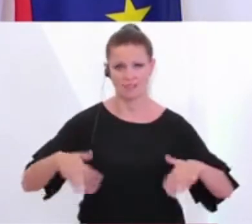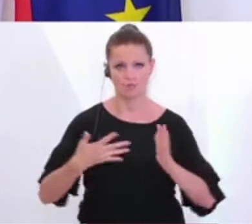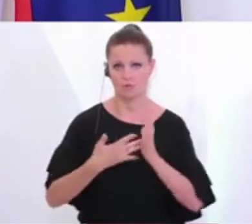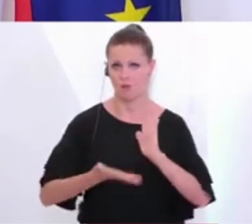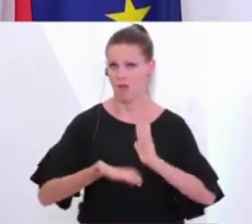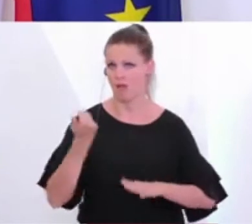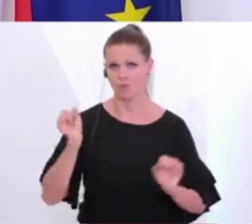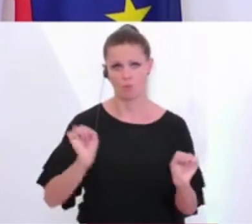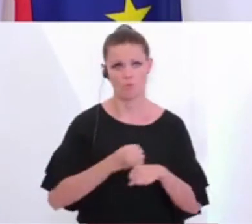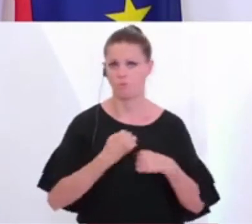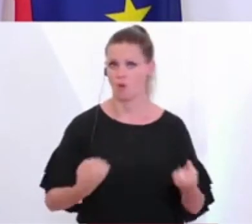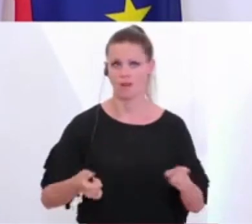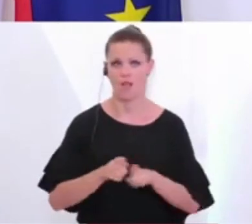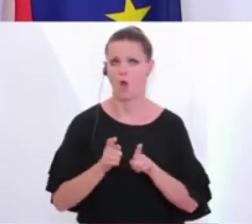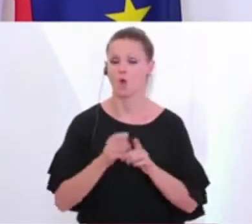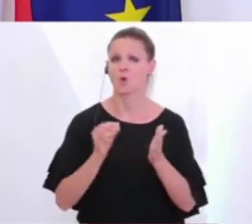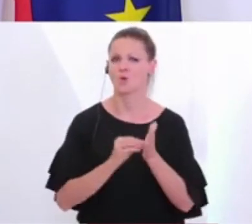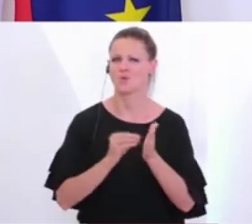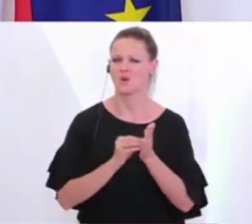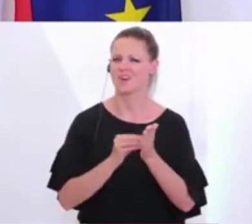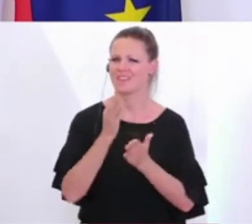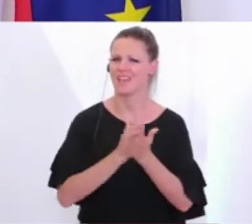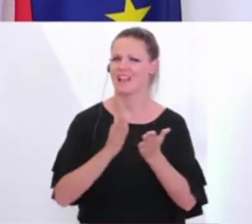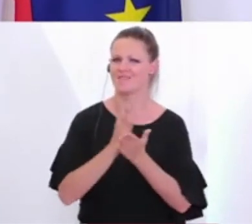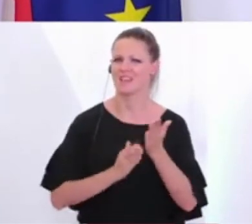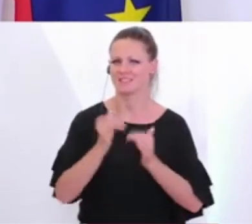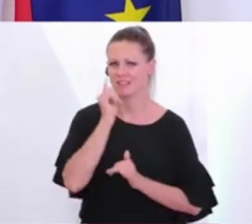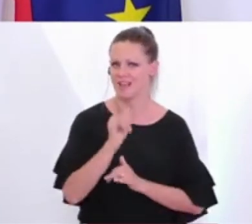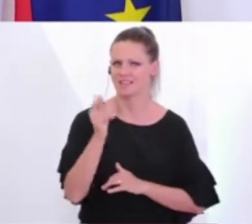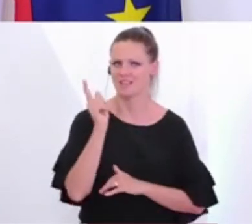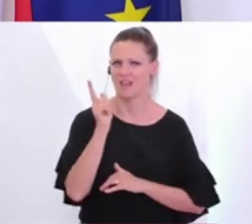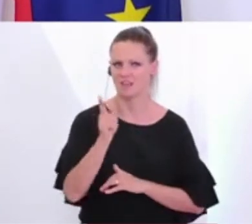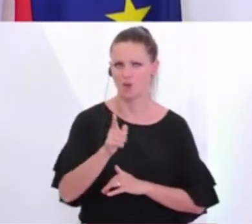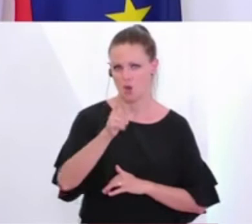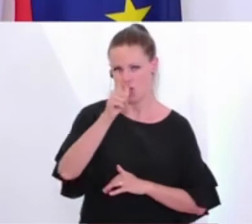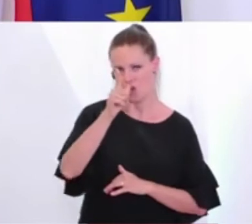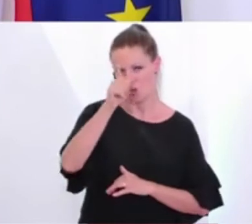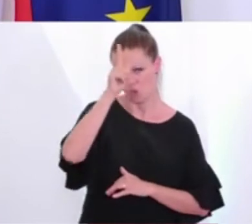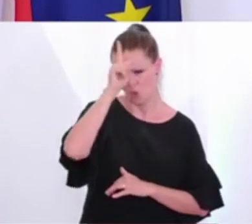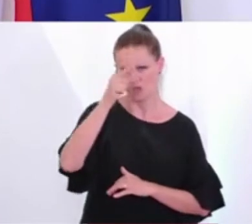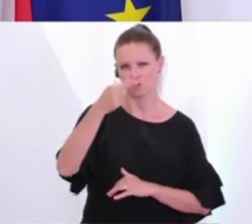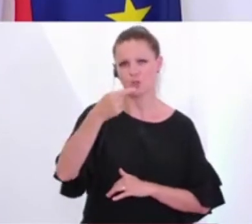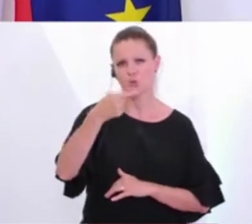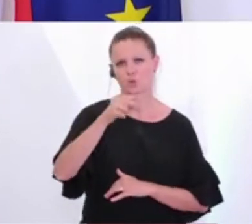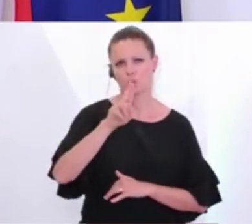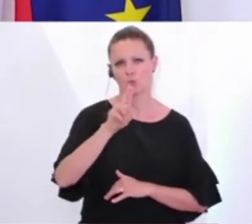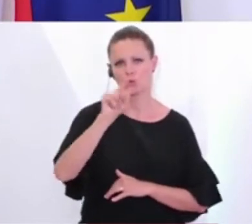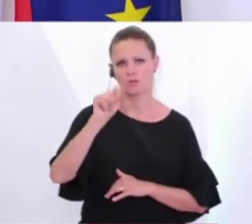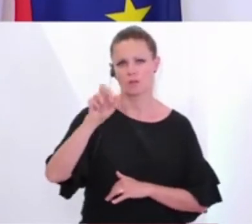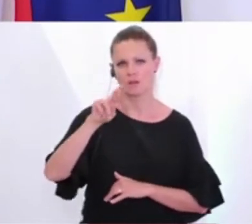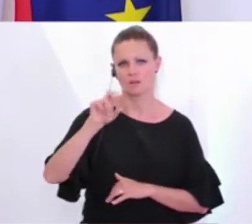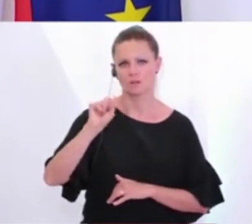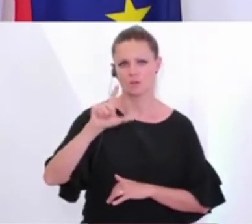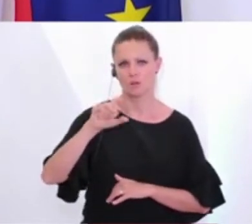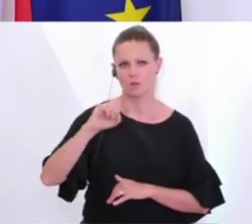aufheben können. Wir haben auch noch weiterhin partielle Reisewarnungen für den deutschen Landkreis Gütersloh und für die Lombardei, die in